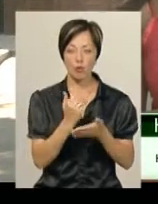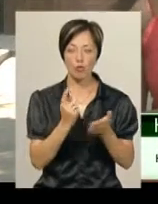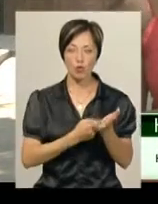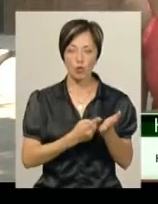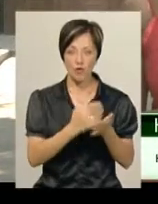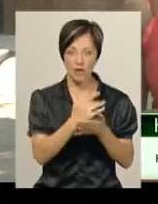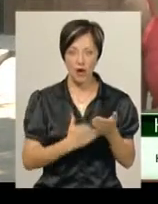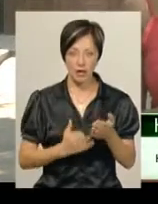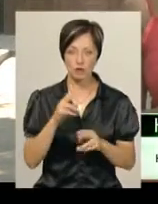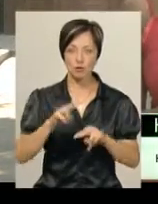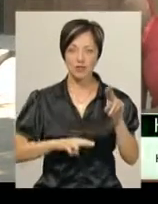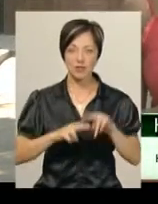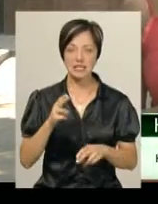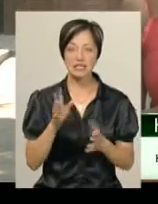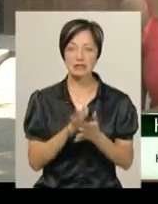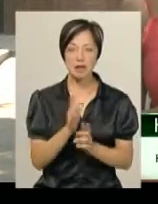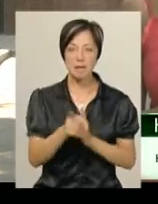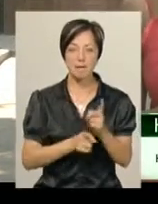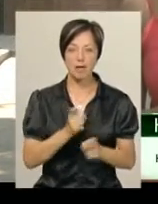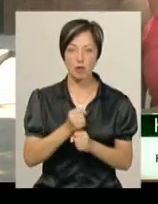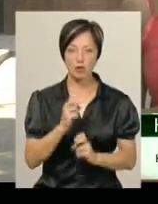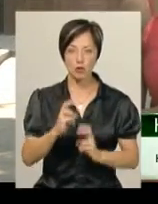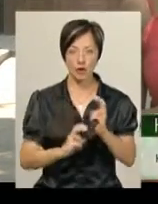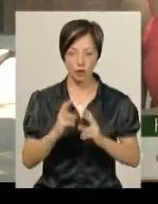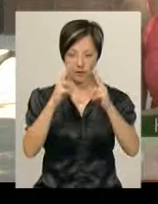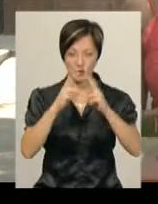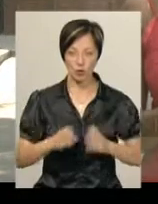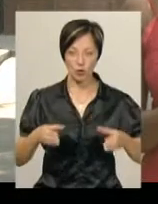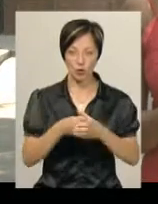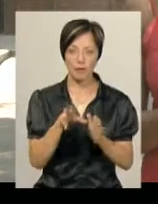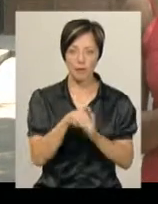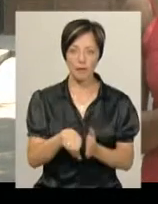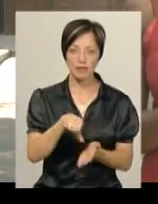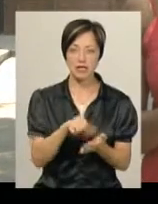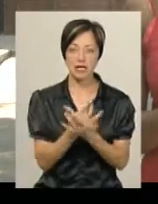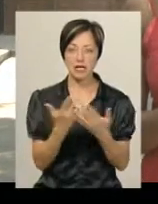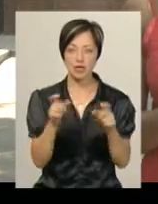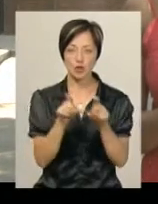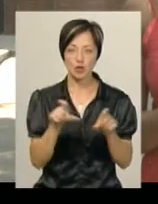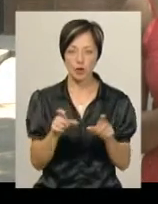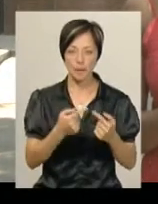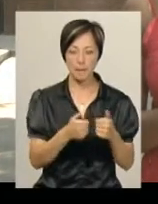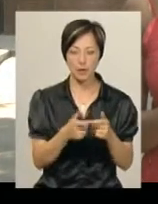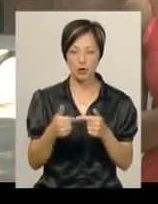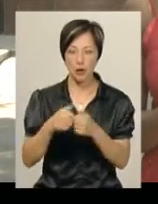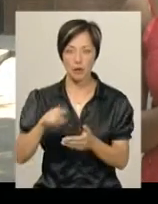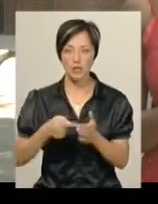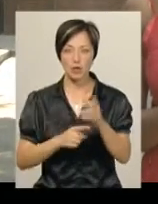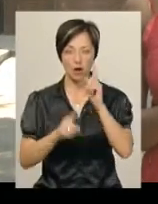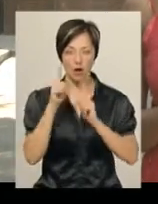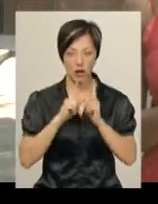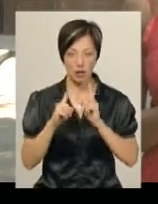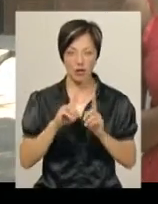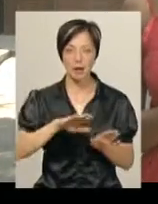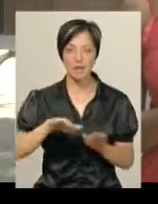сміттєпереробного заводу у Хмельницькому вивчатиме робоча група. До її складу входять представники різних структурних підрозділів Хмельницької міської ради.